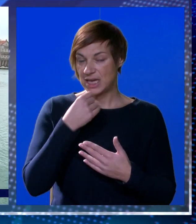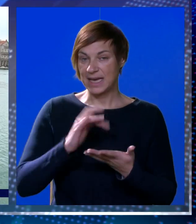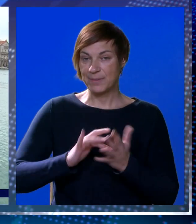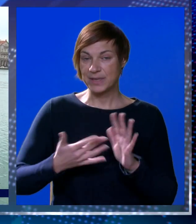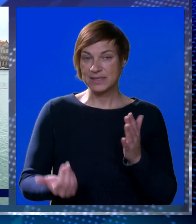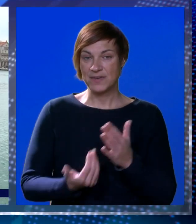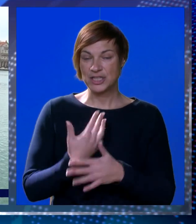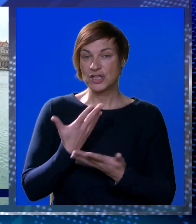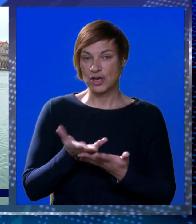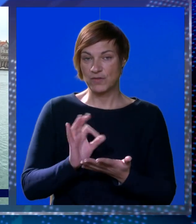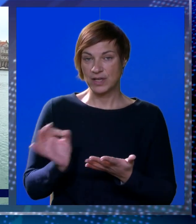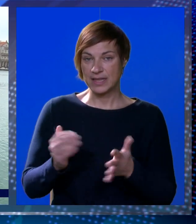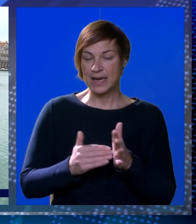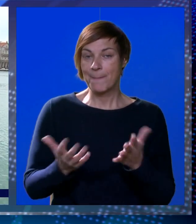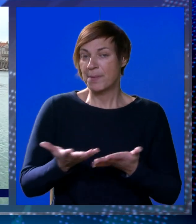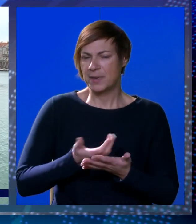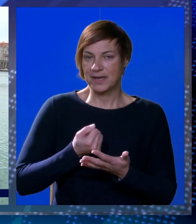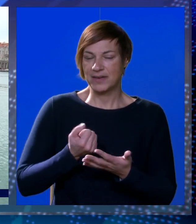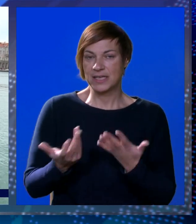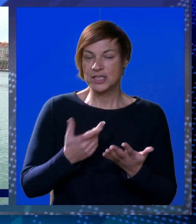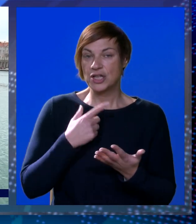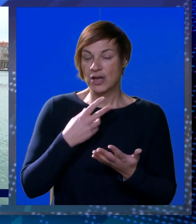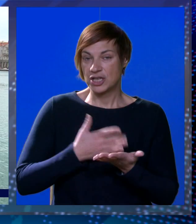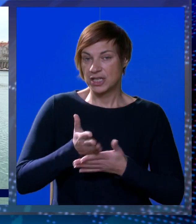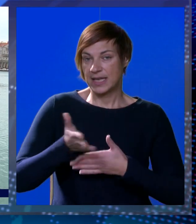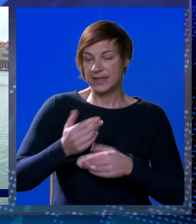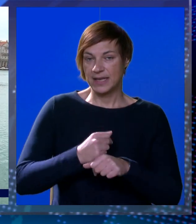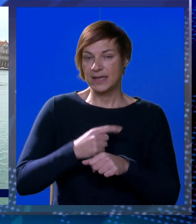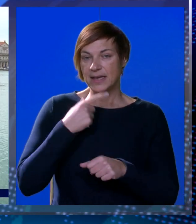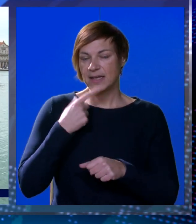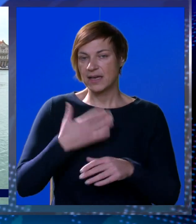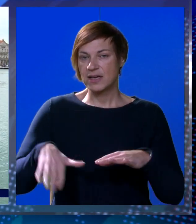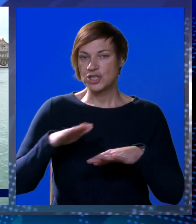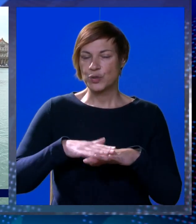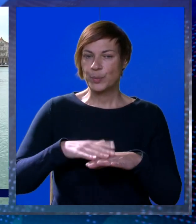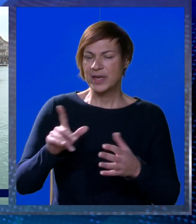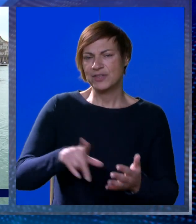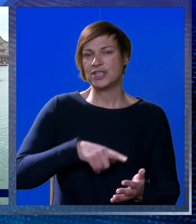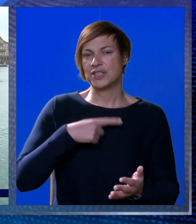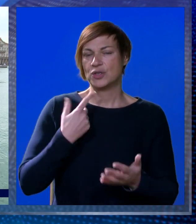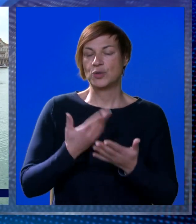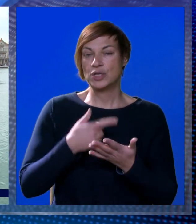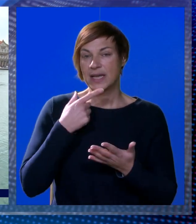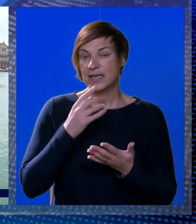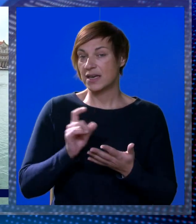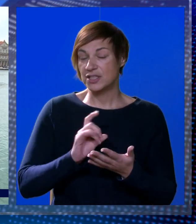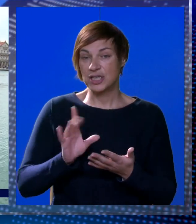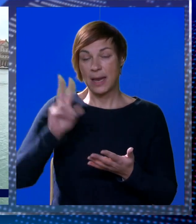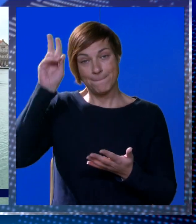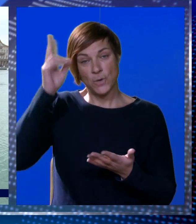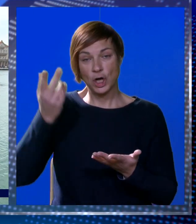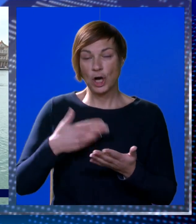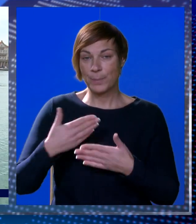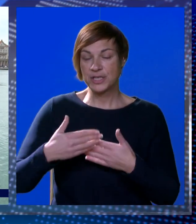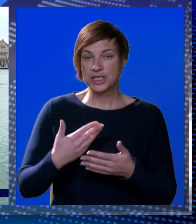krasno i sve što je novo, to je dobro. Treba prihvatiti. Što kažete na ovaj tijek Radova? Neki kažu previše se oduljilo, neki kažu nije